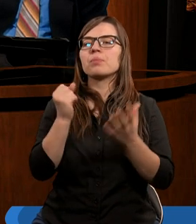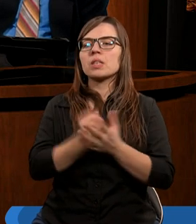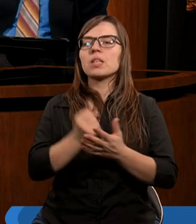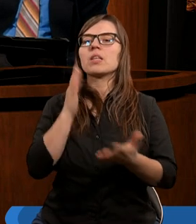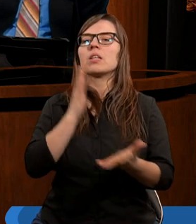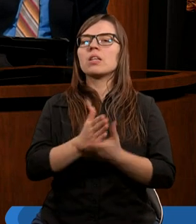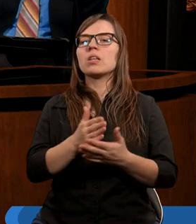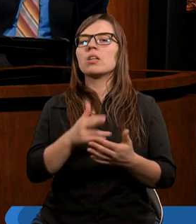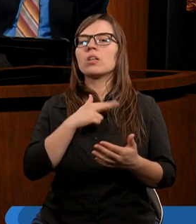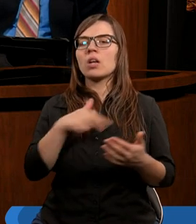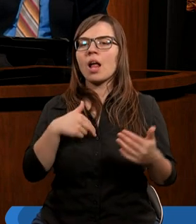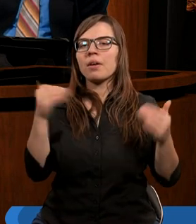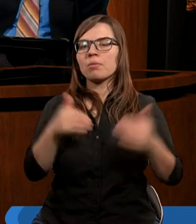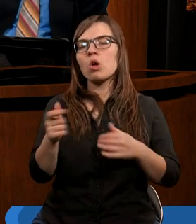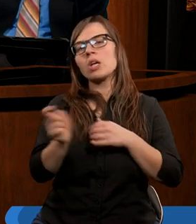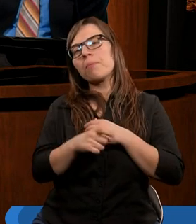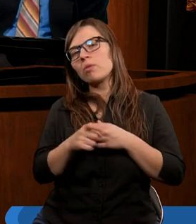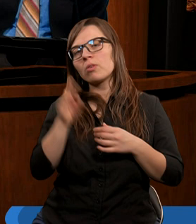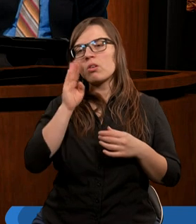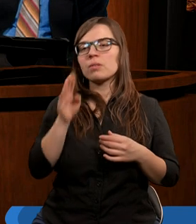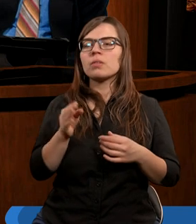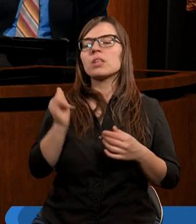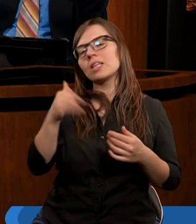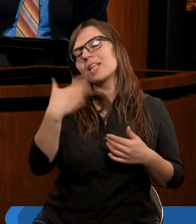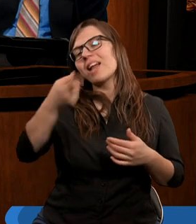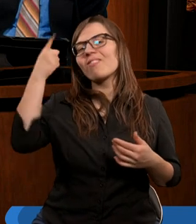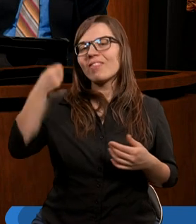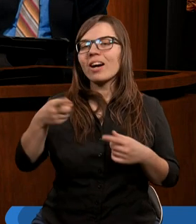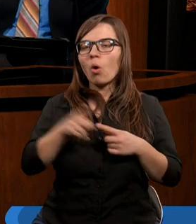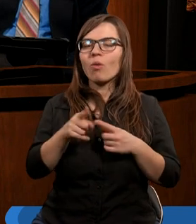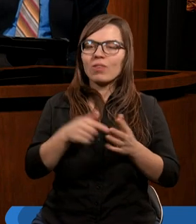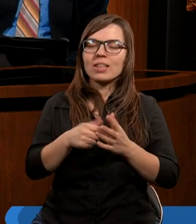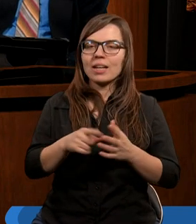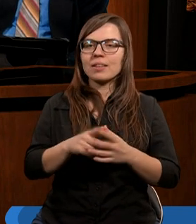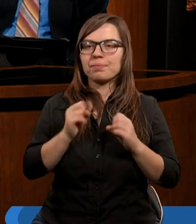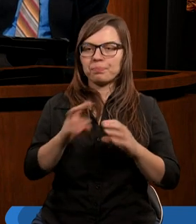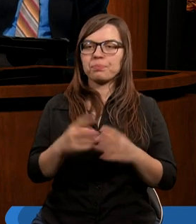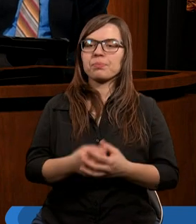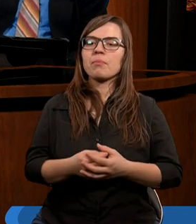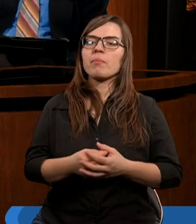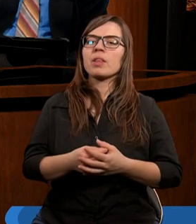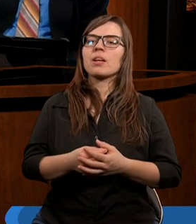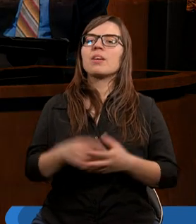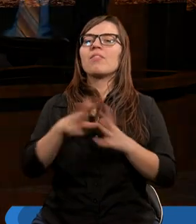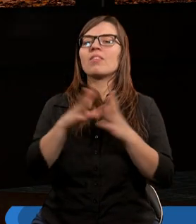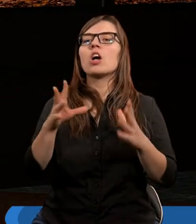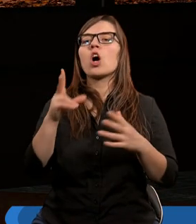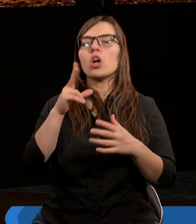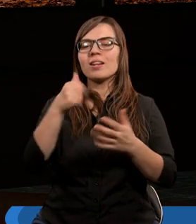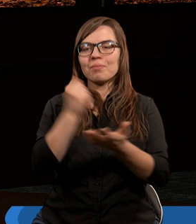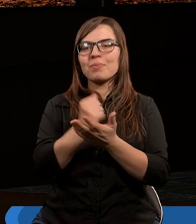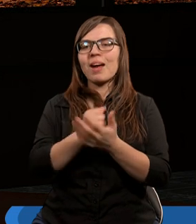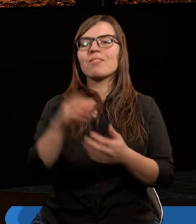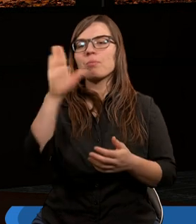przykazanie tylko może nas potępić. Ono daje wyrok. Wyrok na nas. A w kodeksie